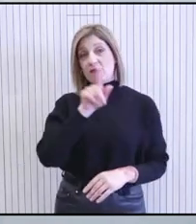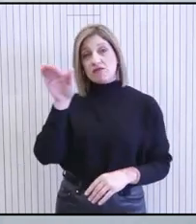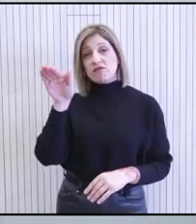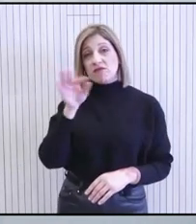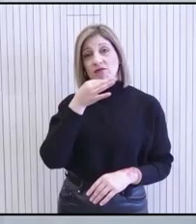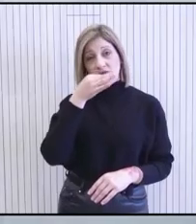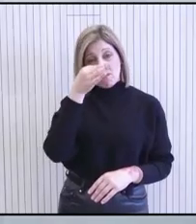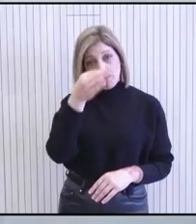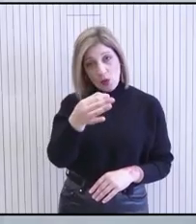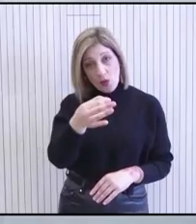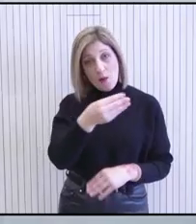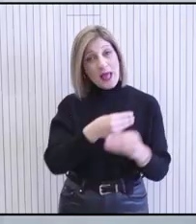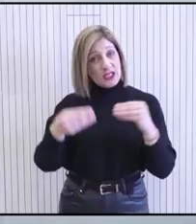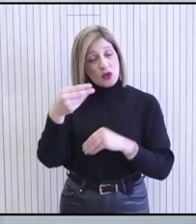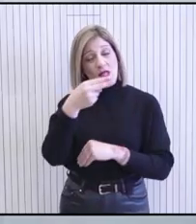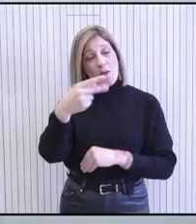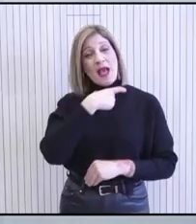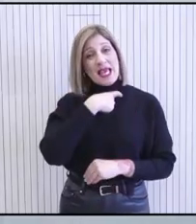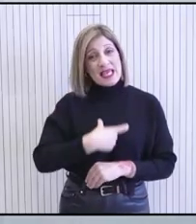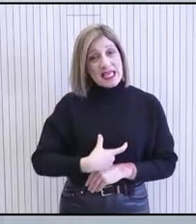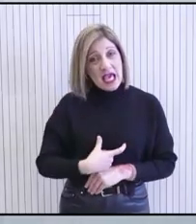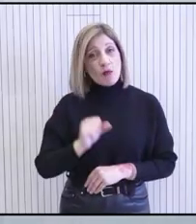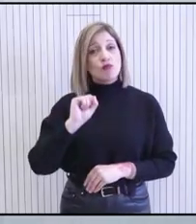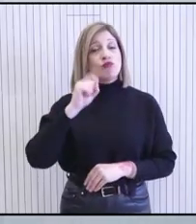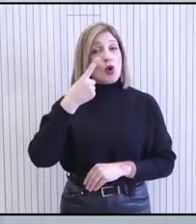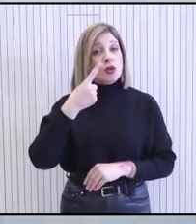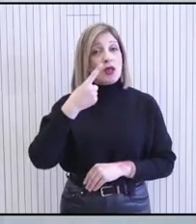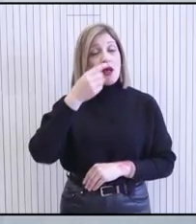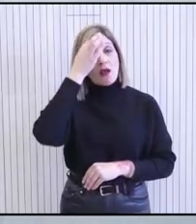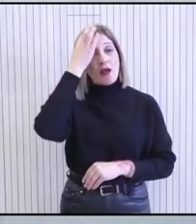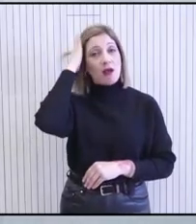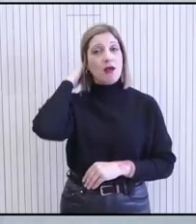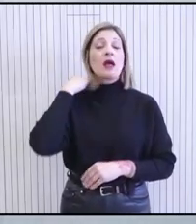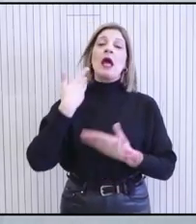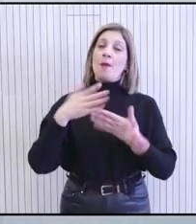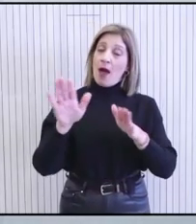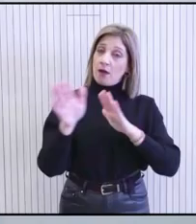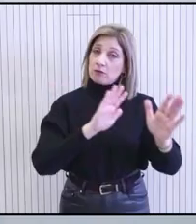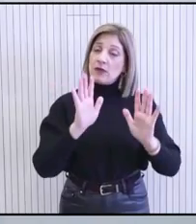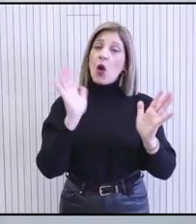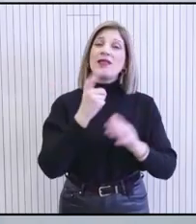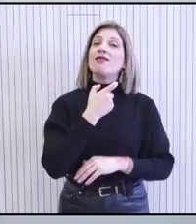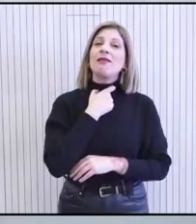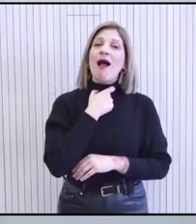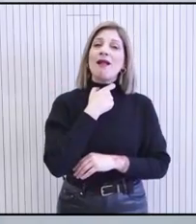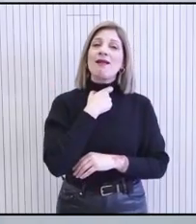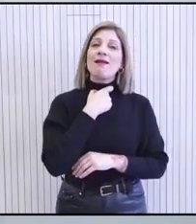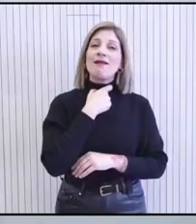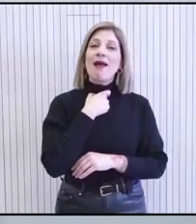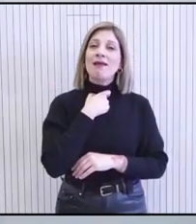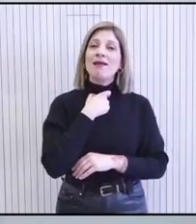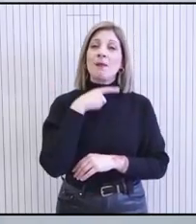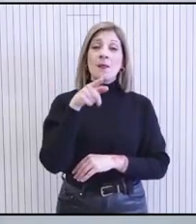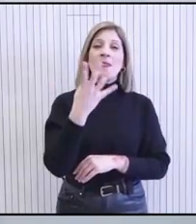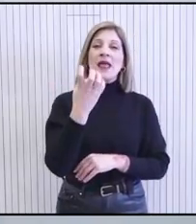εσείς και θα ήθελα να σταθώ περισσότερο. Να πω πρώτα απ' όλα ότι έχουν γίνει απαραίτητες διευθετήσεις σε αυτές τις